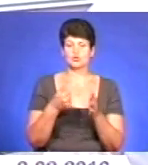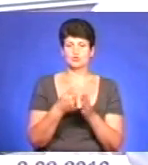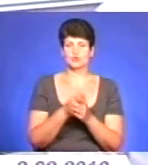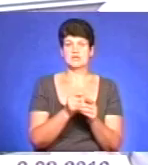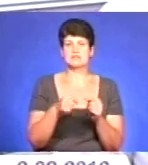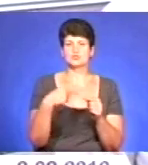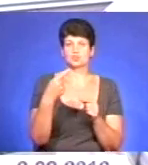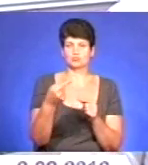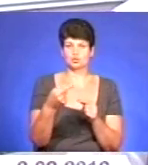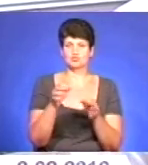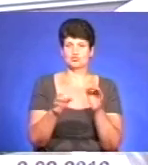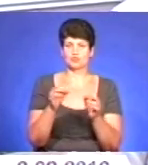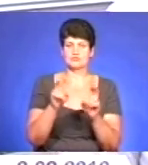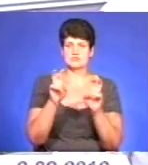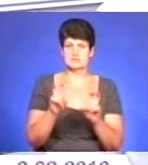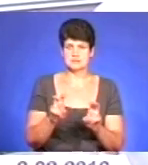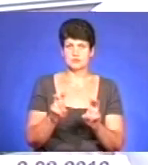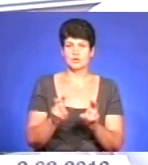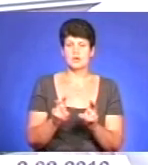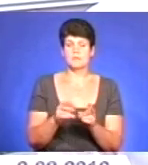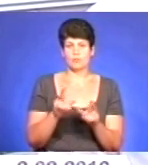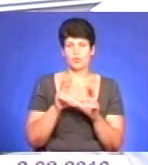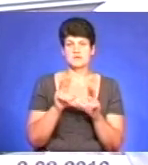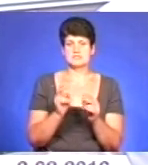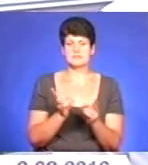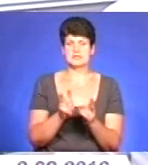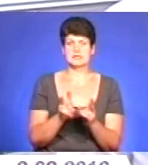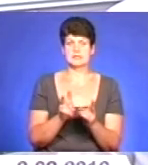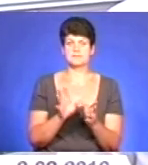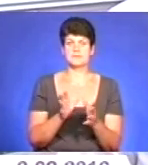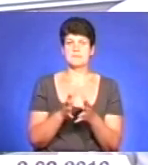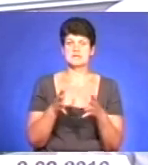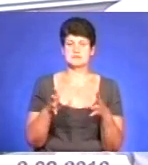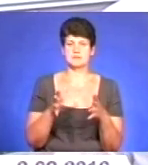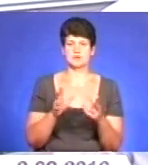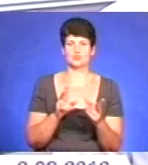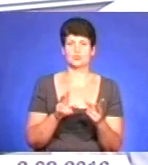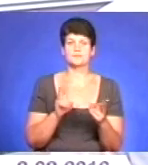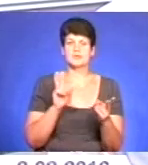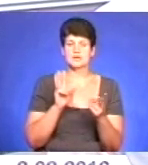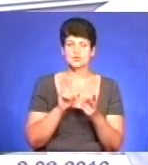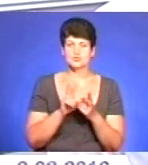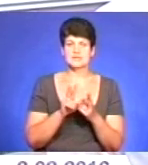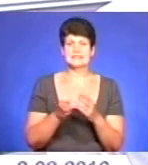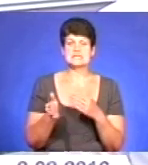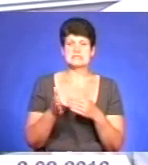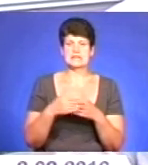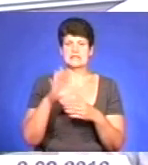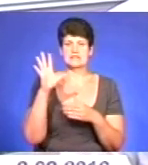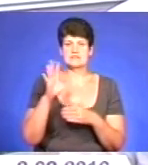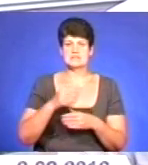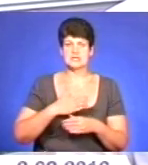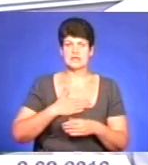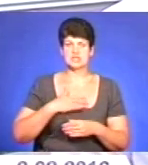приймуть відповідне рішення, ну і пообіцяв піти нам максимально на зустріч, щоби зняти відповідну напругу і в межах діючого законодавства закрити всі наші